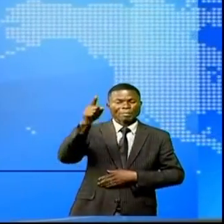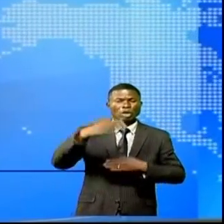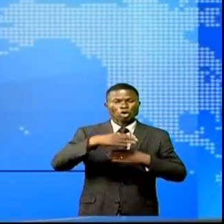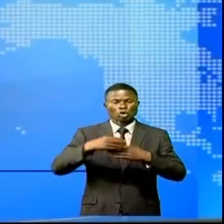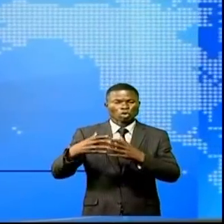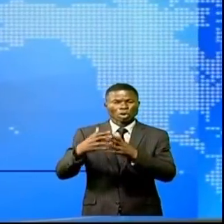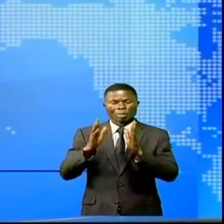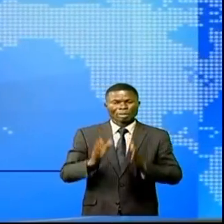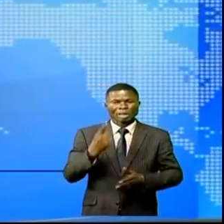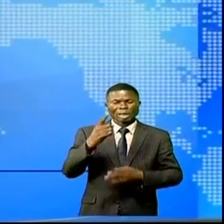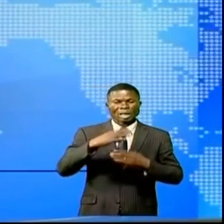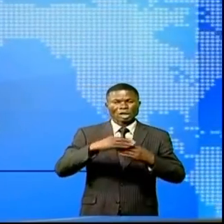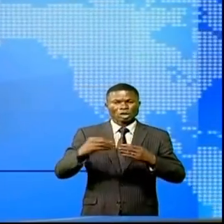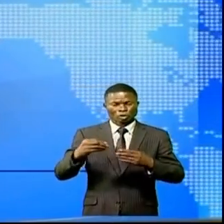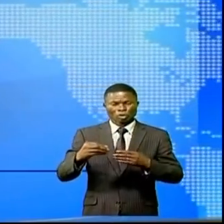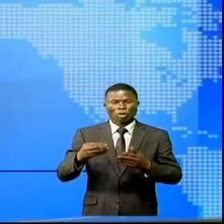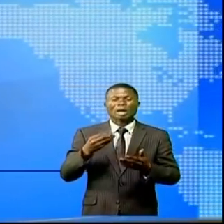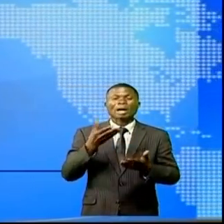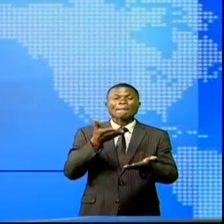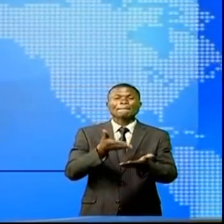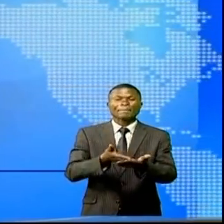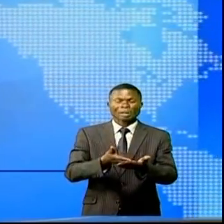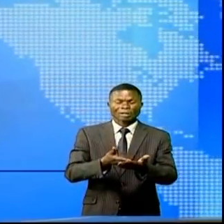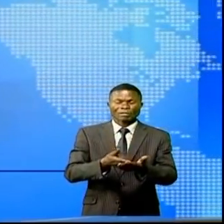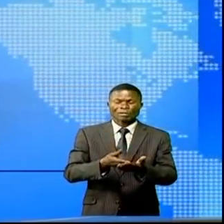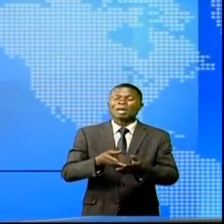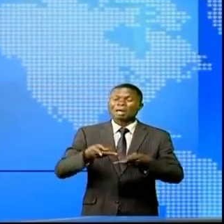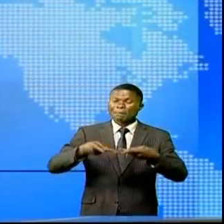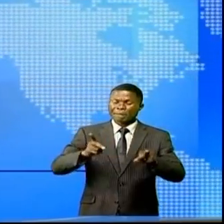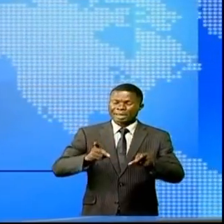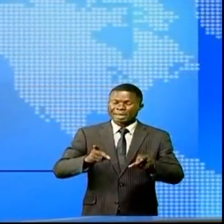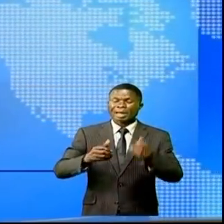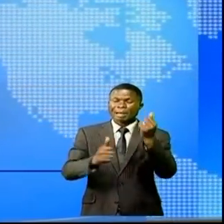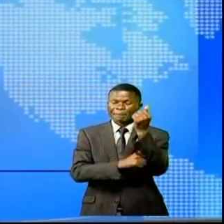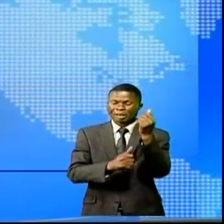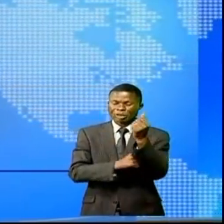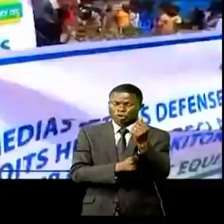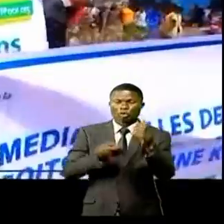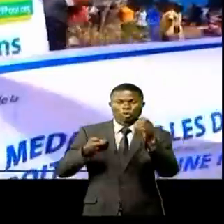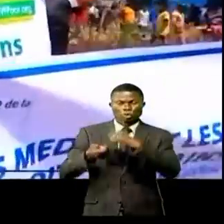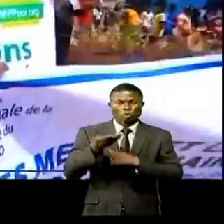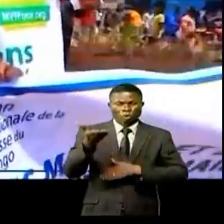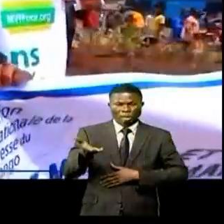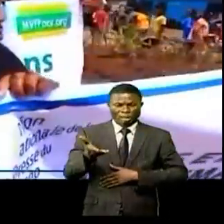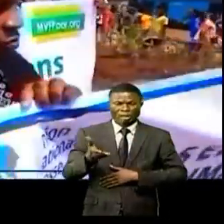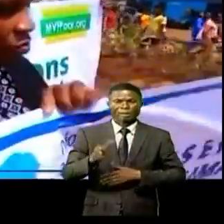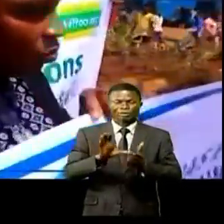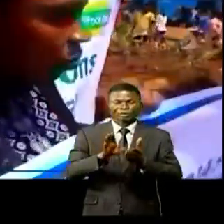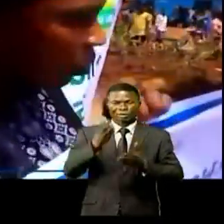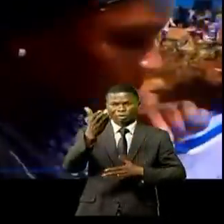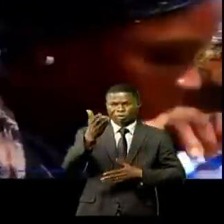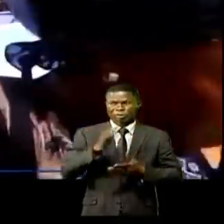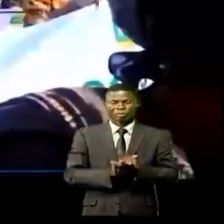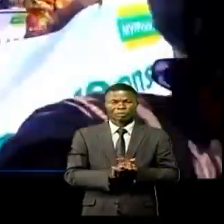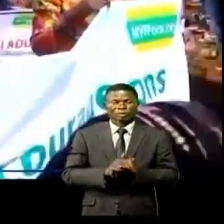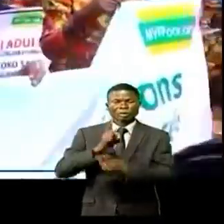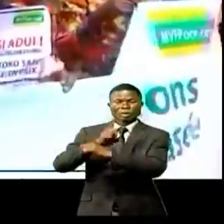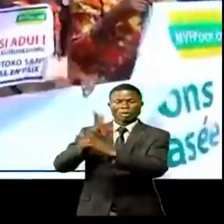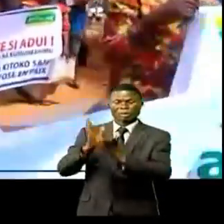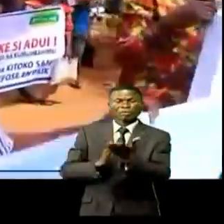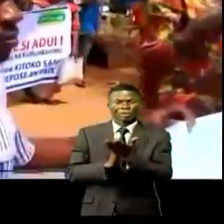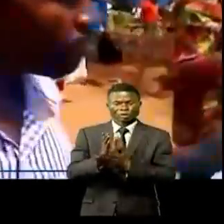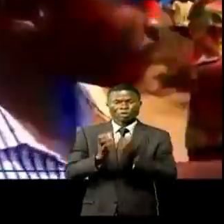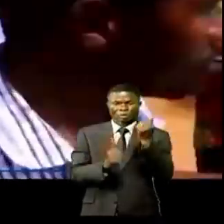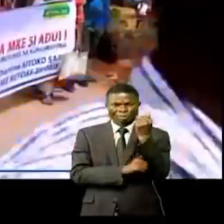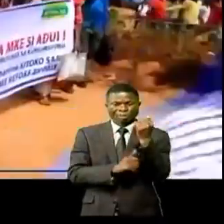américains et un dollar symbolique pour dommages et intérêts à la famille de la défendre. En portage. Kivu et les défenseurs de droits